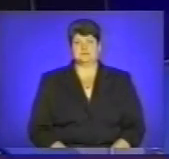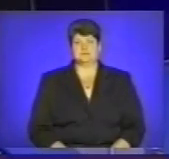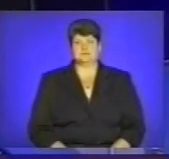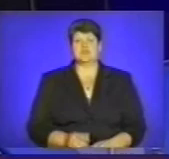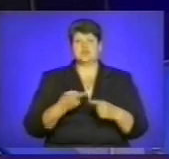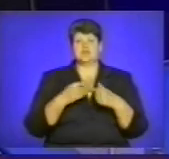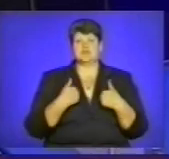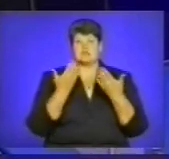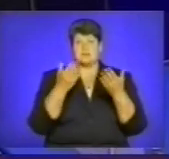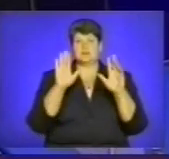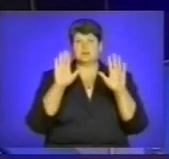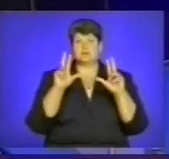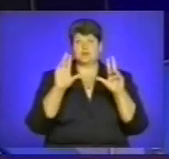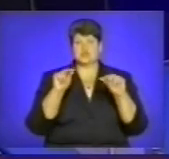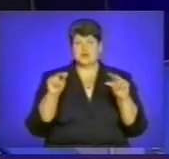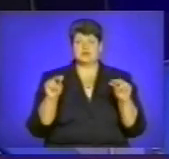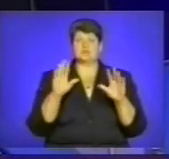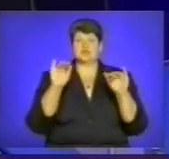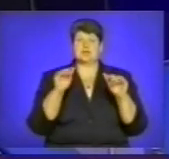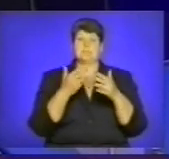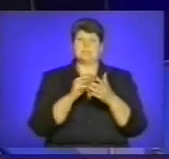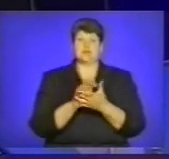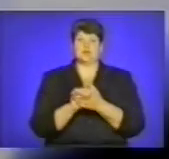На цьому я з вами прощаюся. Миру і єдності нам.